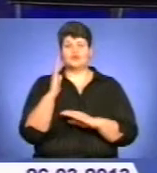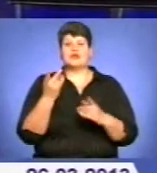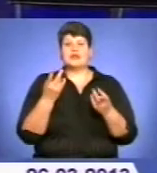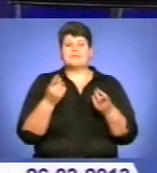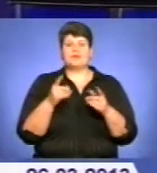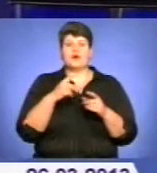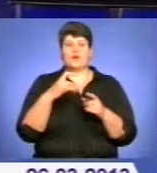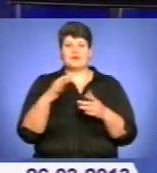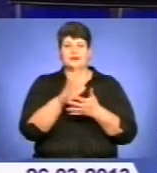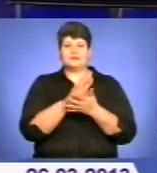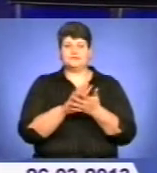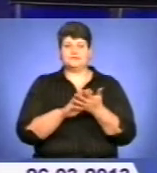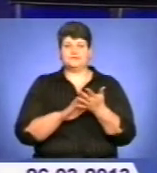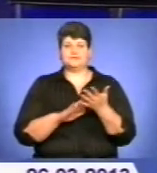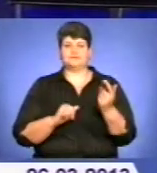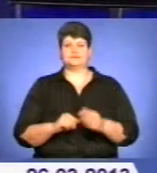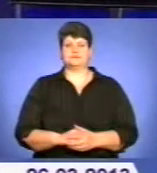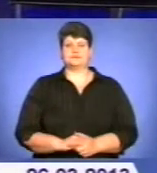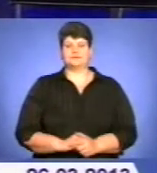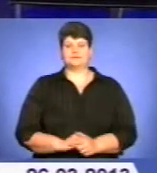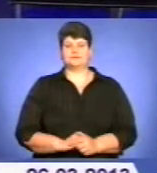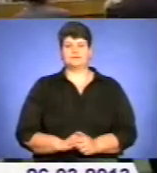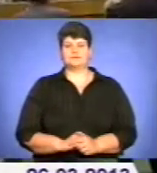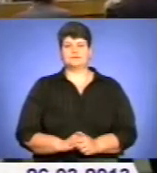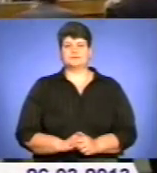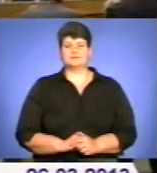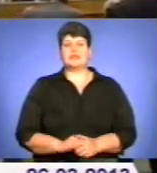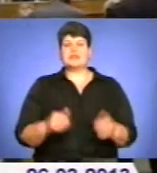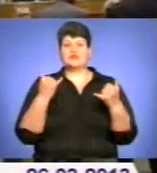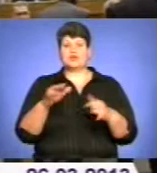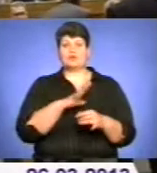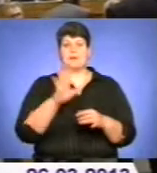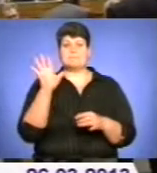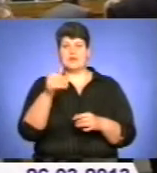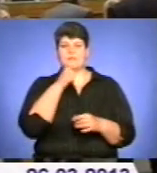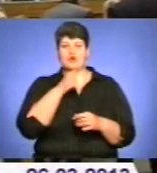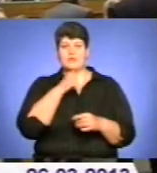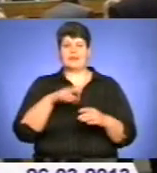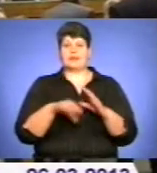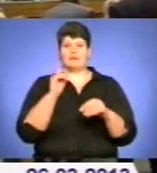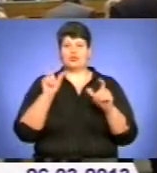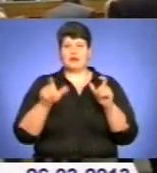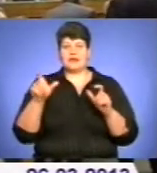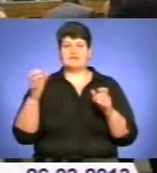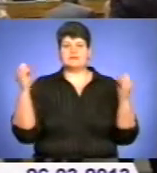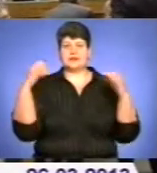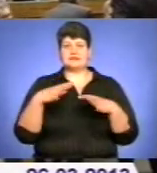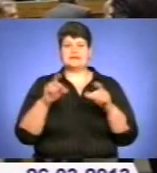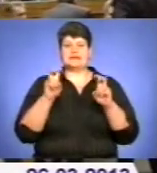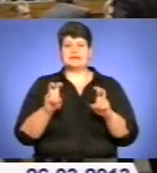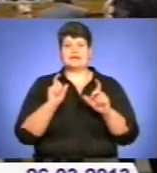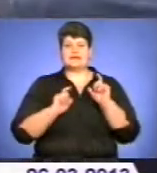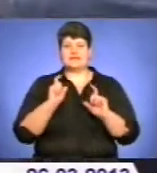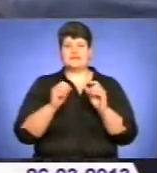роботи обласної ради у викладі наших кореспондентів. Сьогодні була п'ята спроба депутатів облради зібратися на засідання сесії.